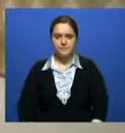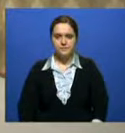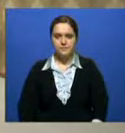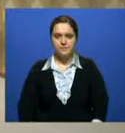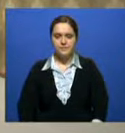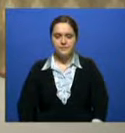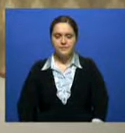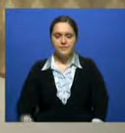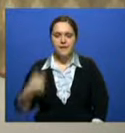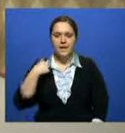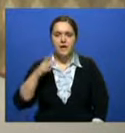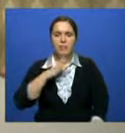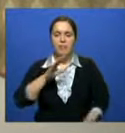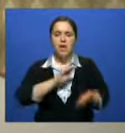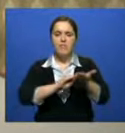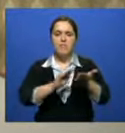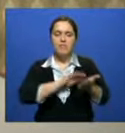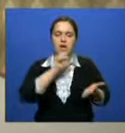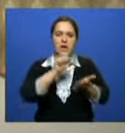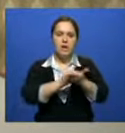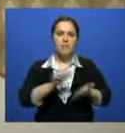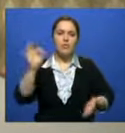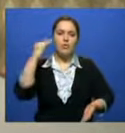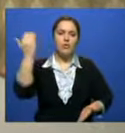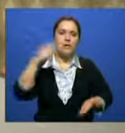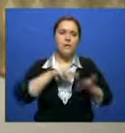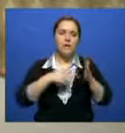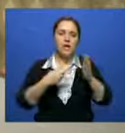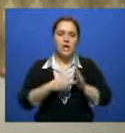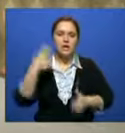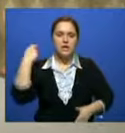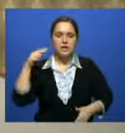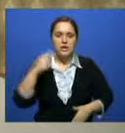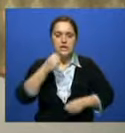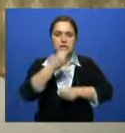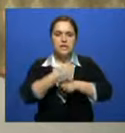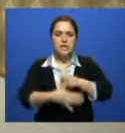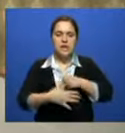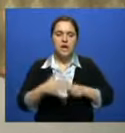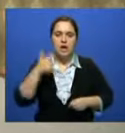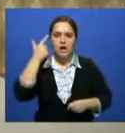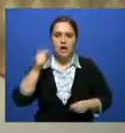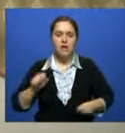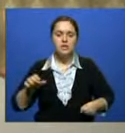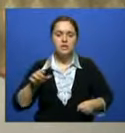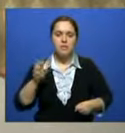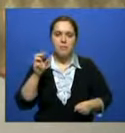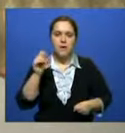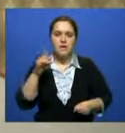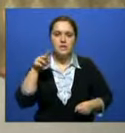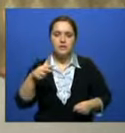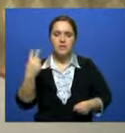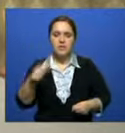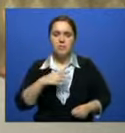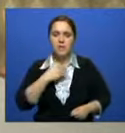Я когда-то написал большую статью о стратегии Нурсултана Назарбаева «Центрально-Азиатский БАРС-2030». Сегодня мы все свидетели